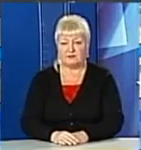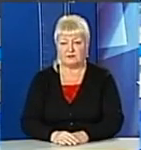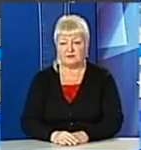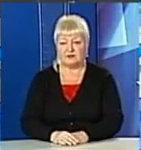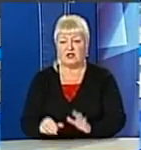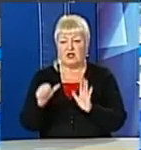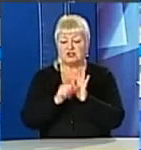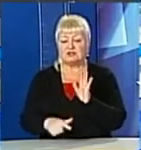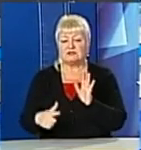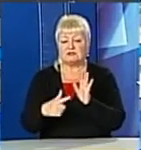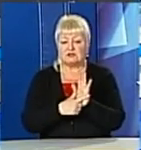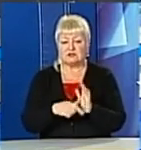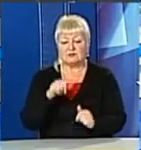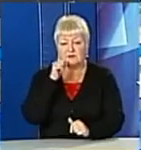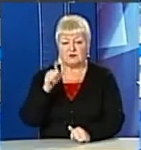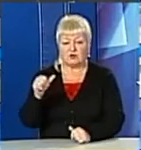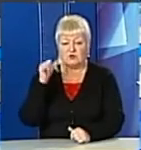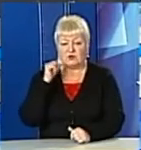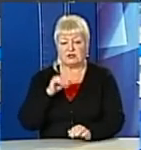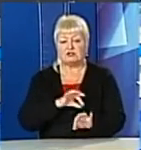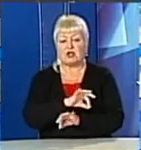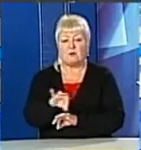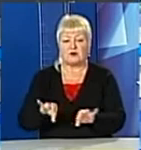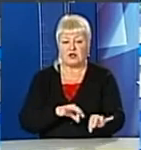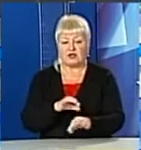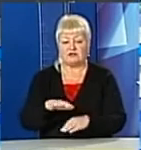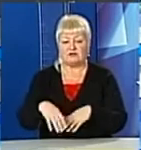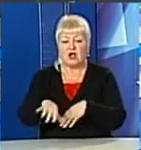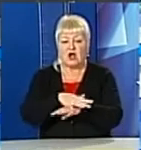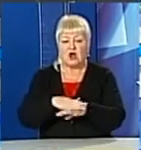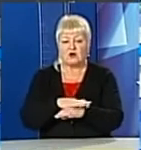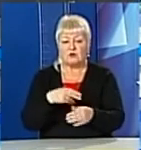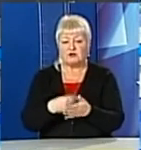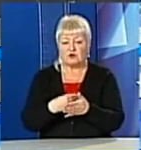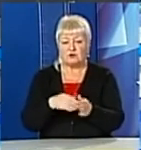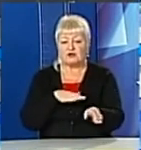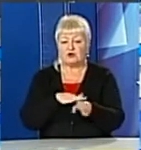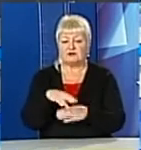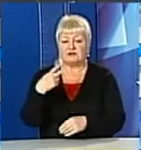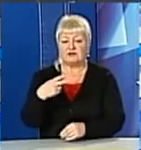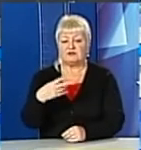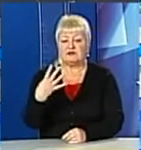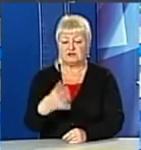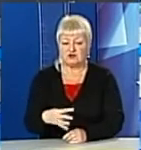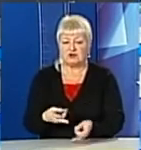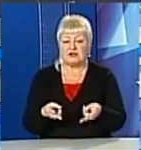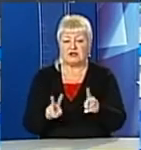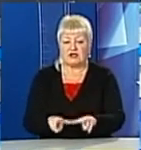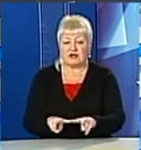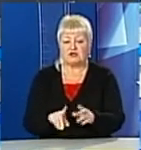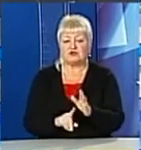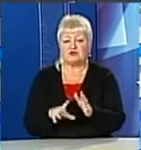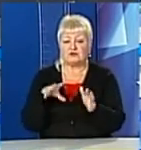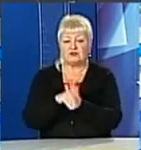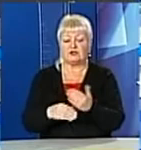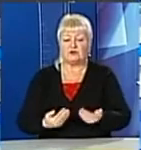67 минулорічних проєктів громадського бюджету реалізували вже 24. Решту втілюють в життя,